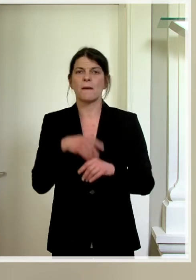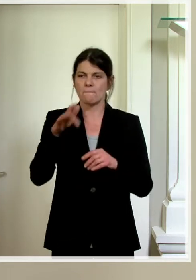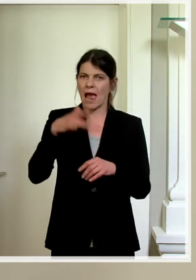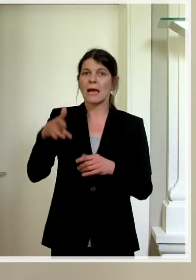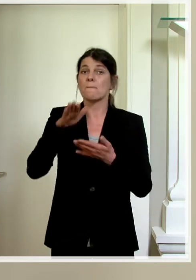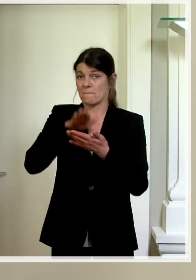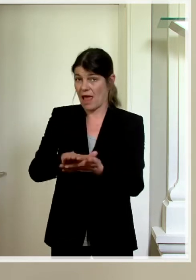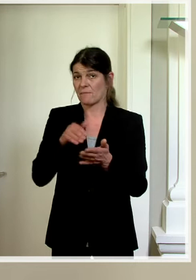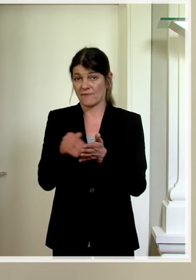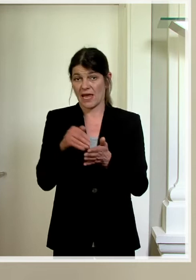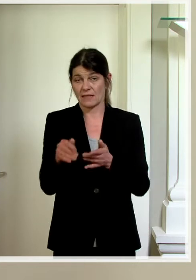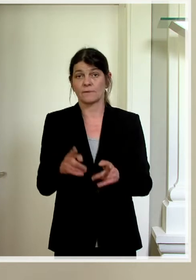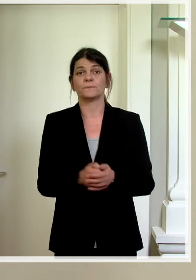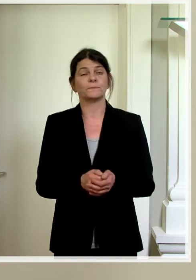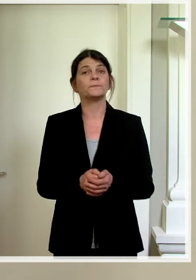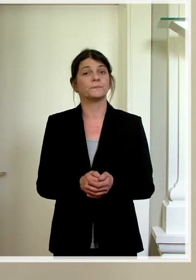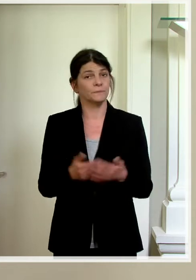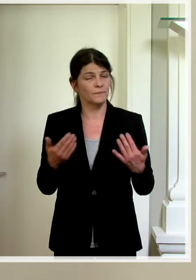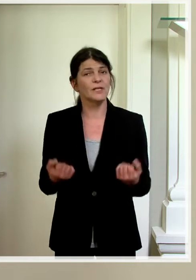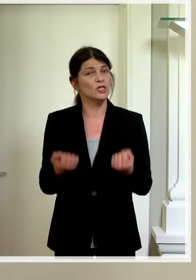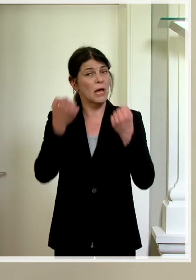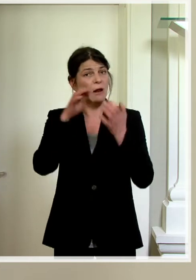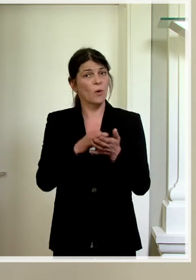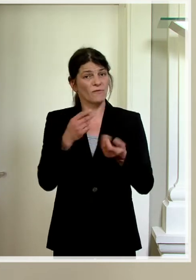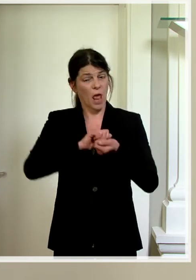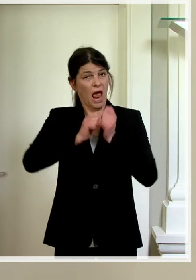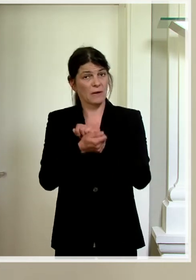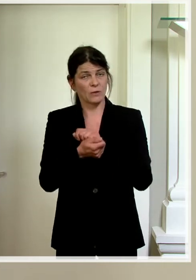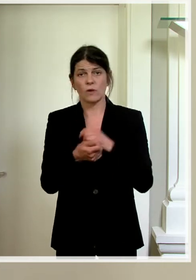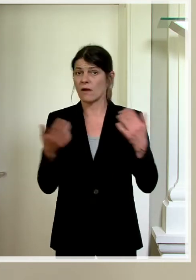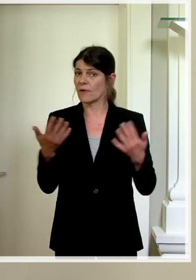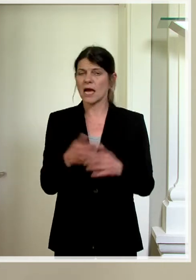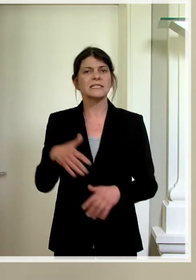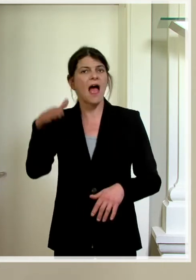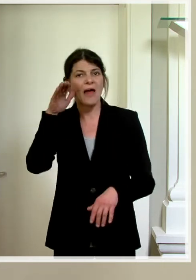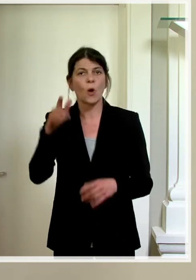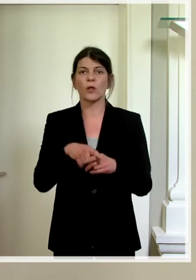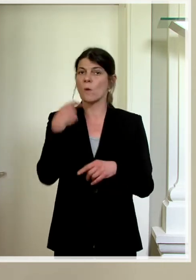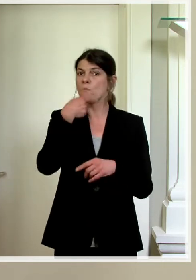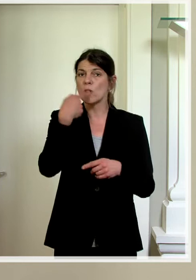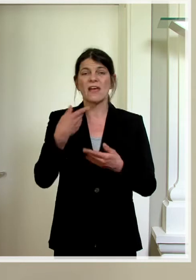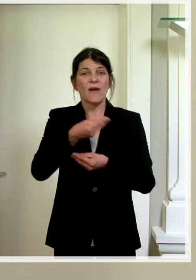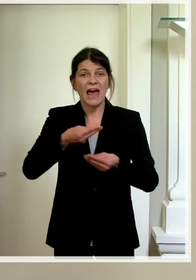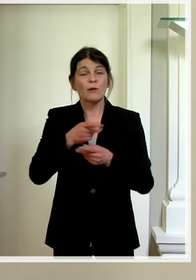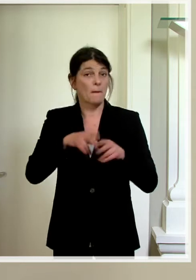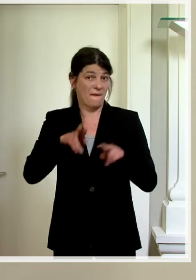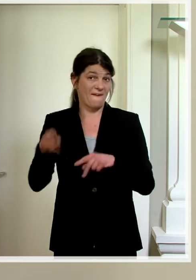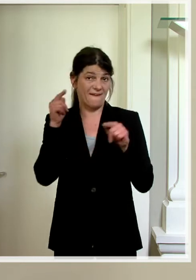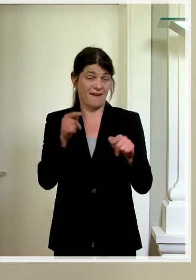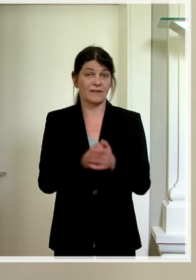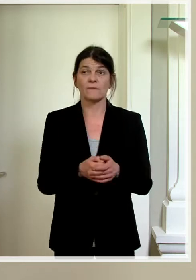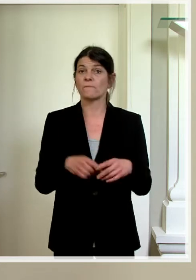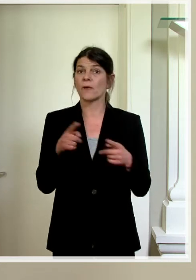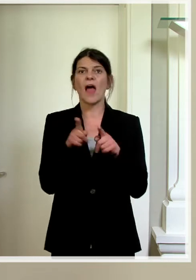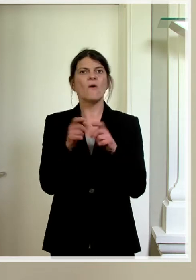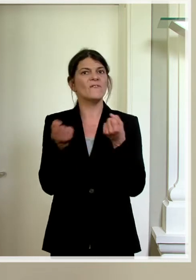andere ihre Gültigkeit. Ein Schwerpunkt der Abänderung betrifft die Anhörungen und mündlichen Verhandlungen vor Gerichten und